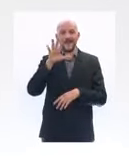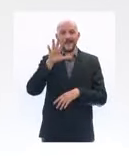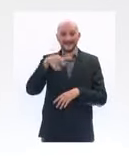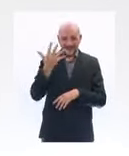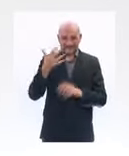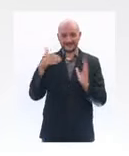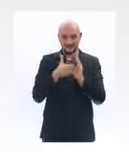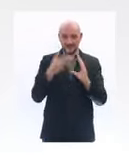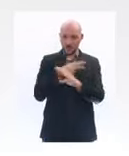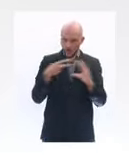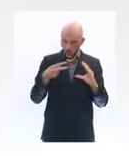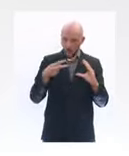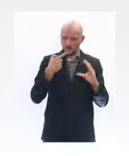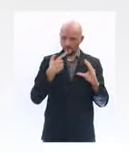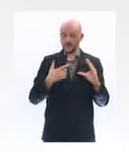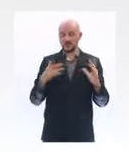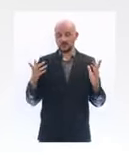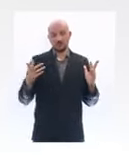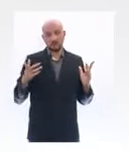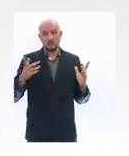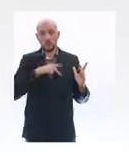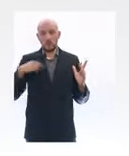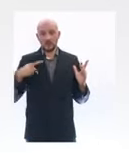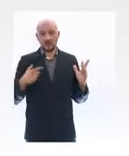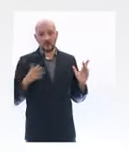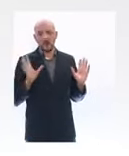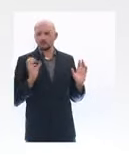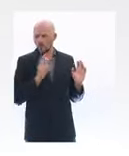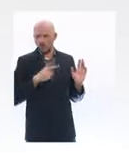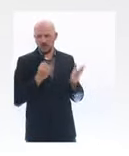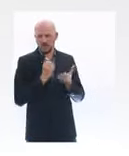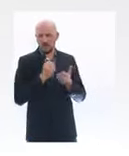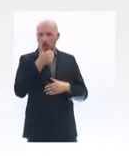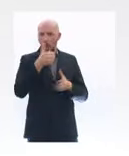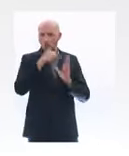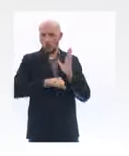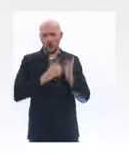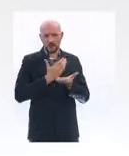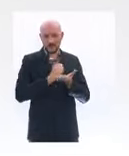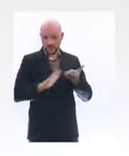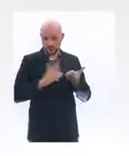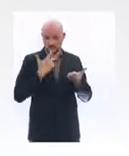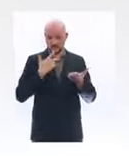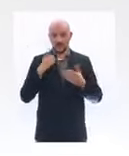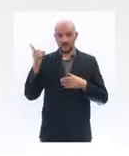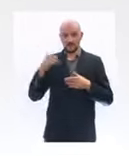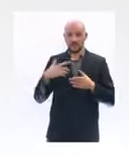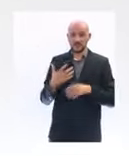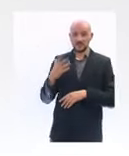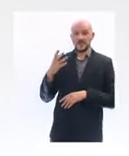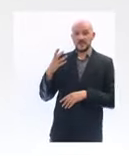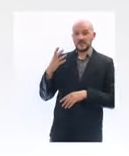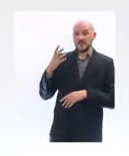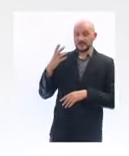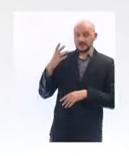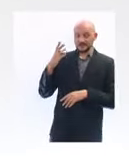de loyer, 5 000 euros, il bénéficiera d'un crédit d'impôt de 1 500 euros qui donc rendra cette charge moins